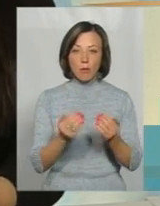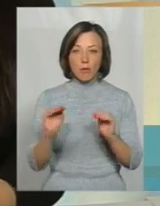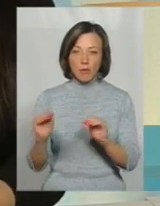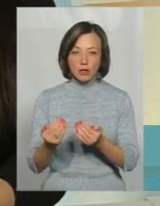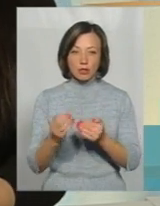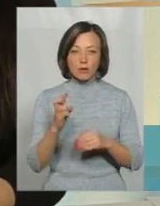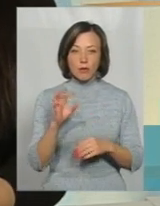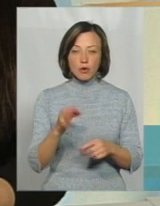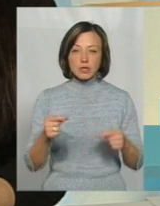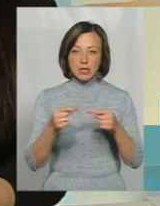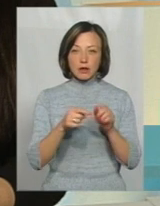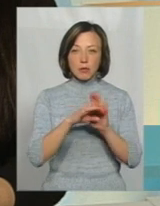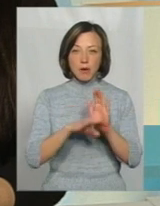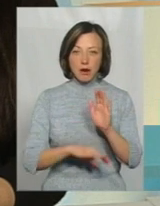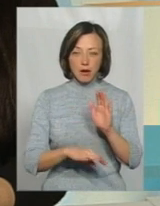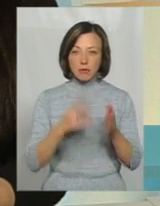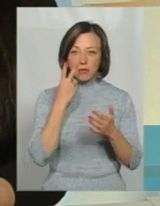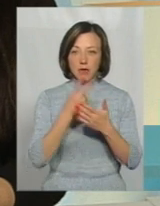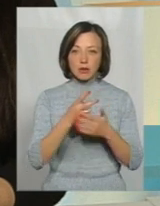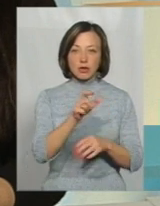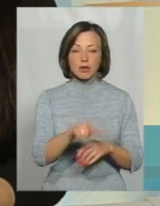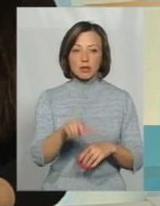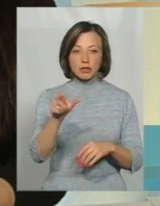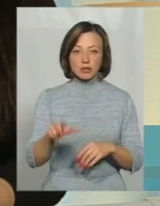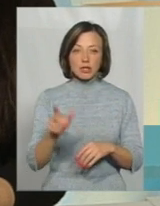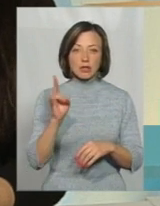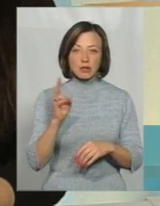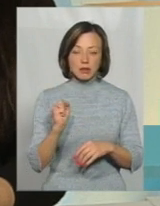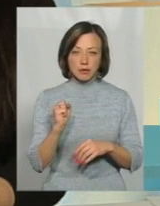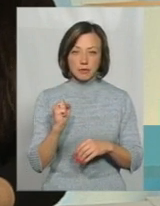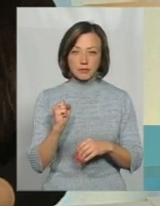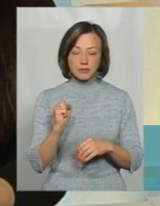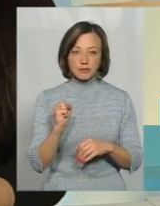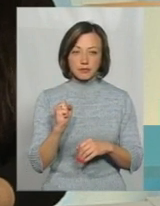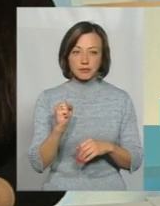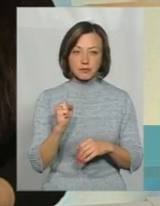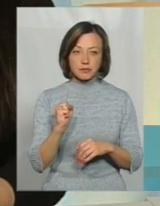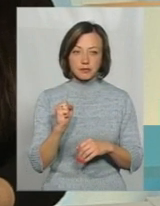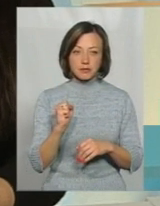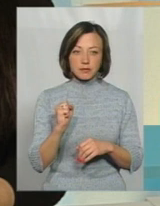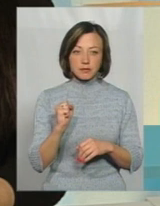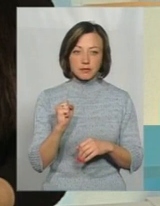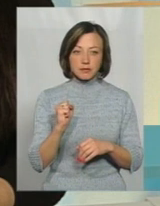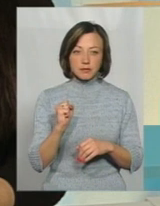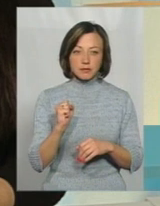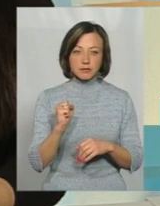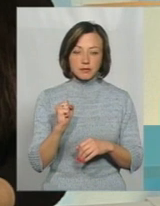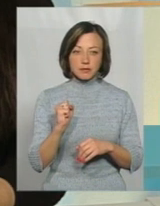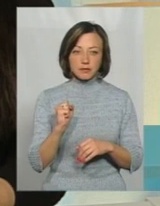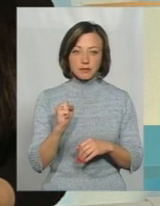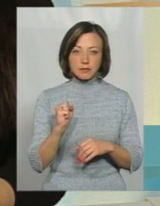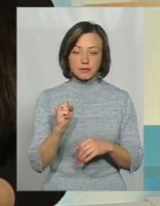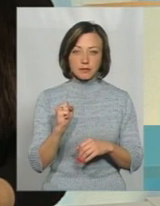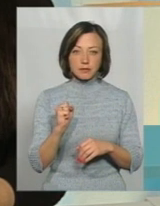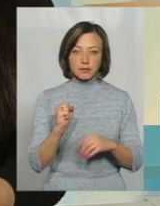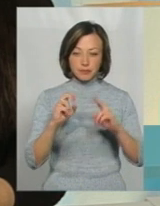що, згідно переліку, яке бачать глядачі на саме екрані, те,